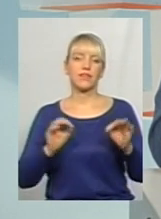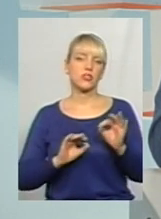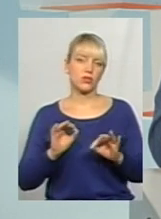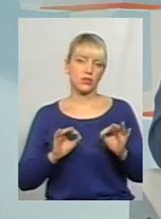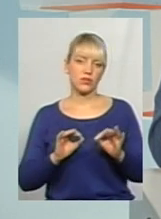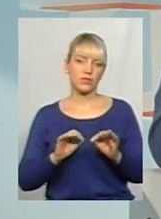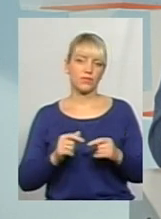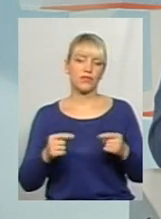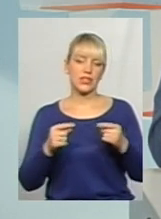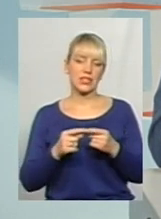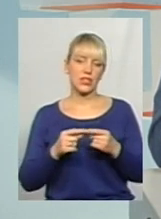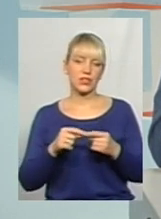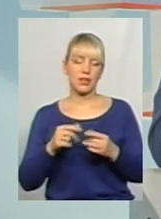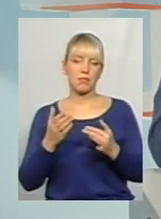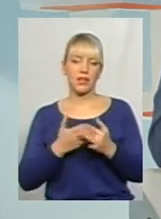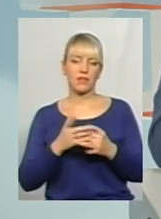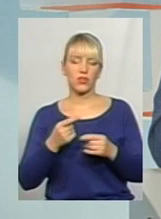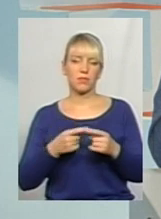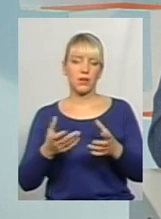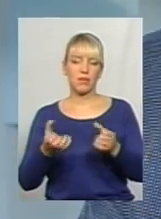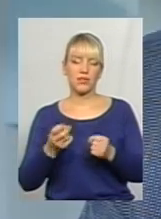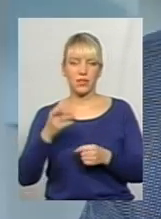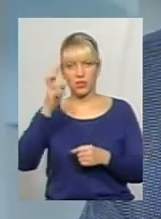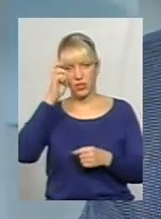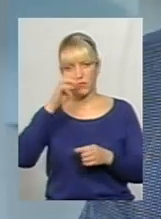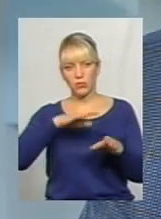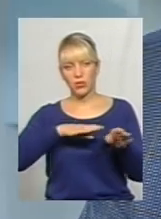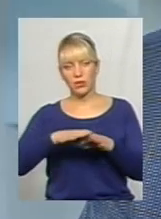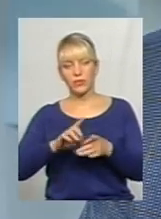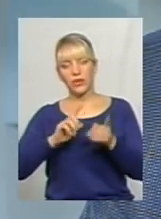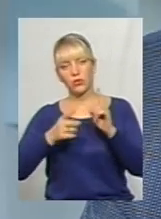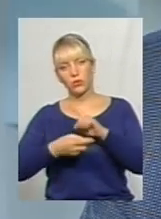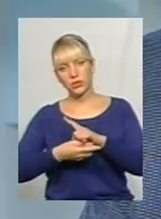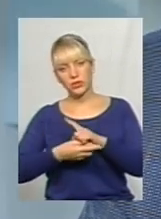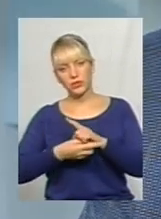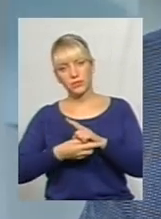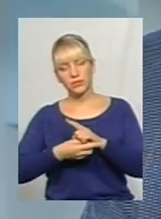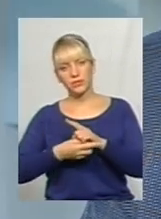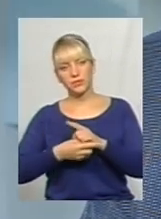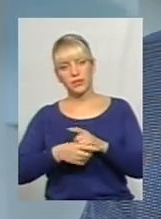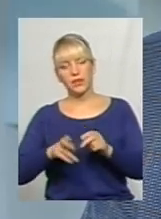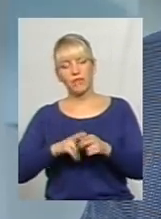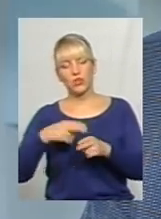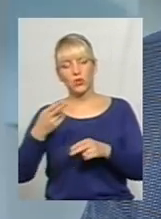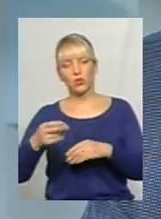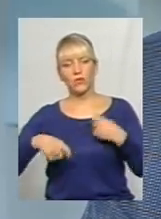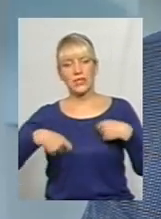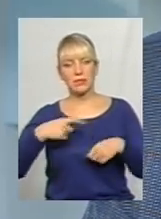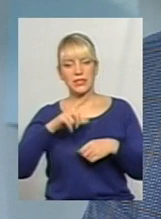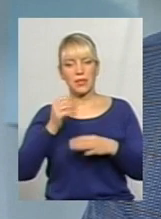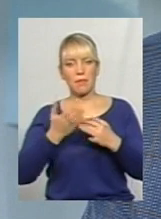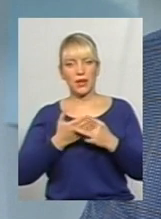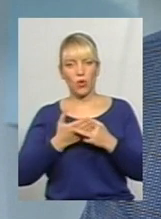визначених пільг, вони приймаються на державному рівні. Натомість відшкодування збитків за пільгове